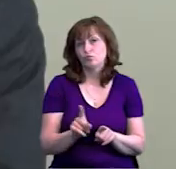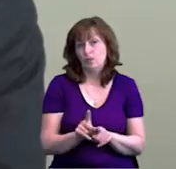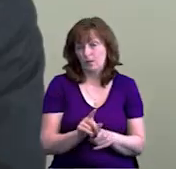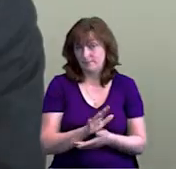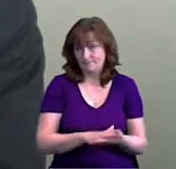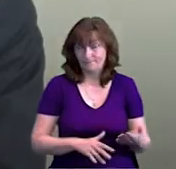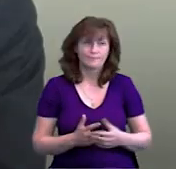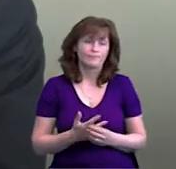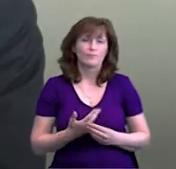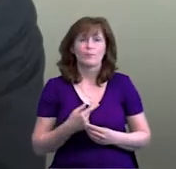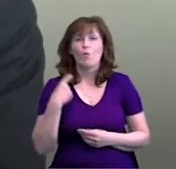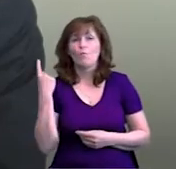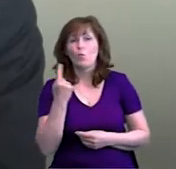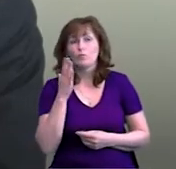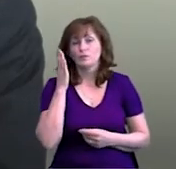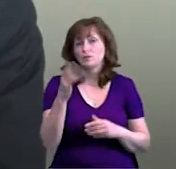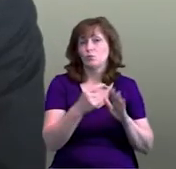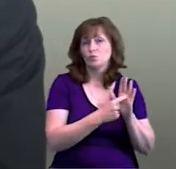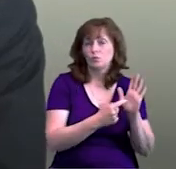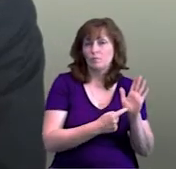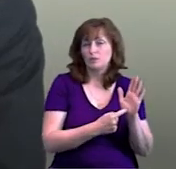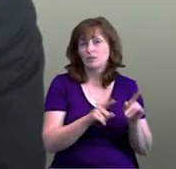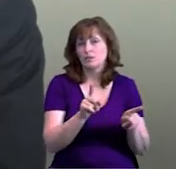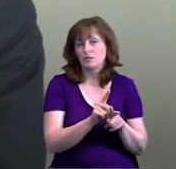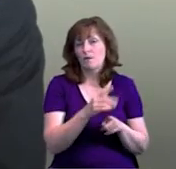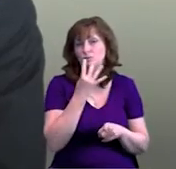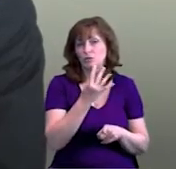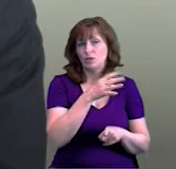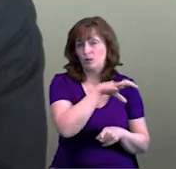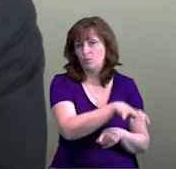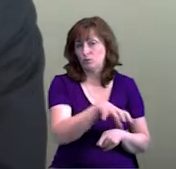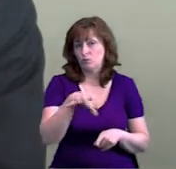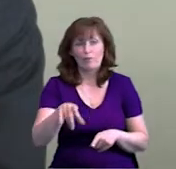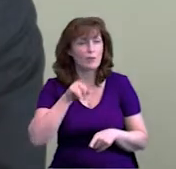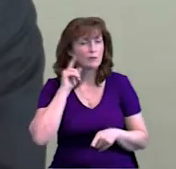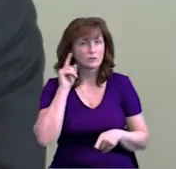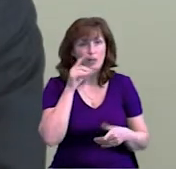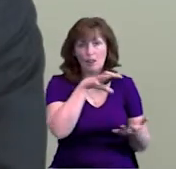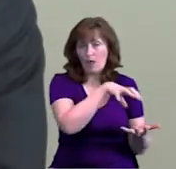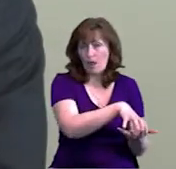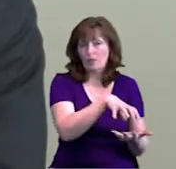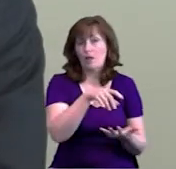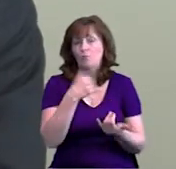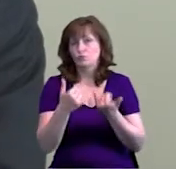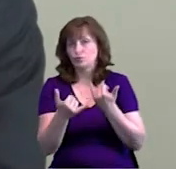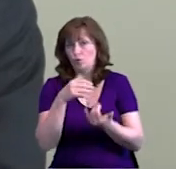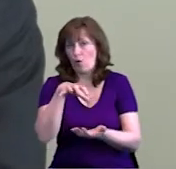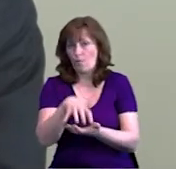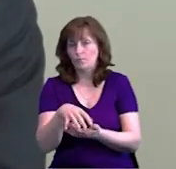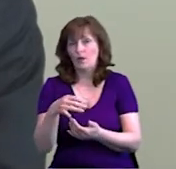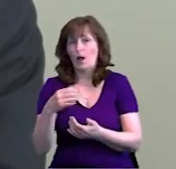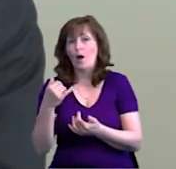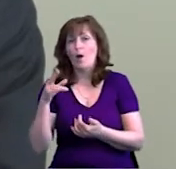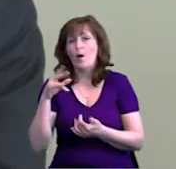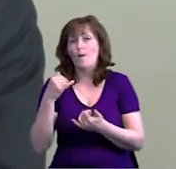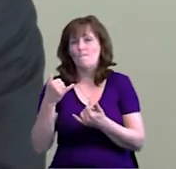Області будуть поділені на так звані чотири зони – зелена, жовта, помаранчева і червона. В зонах зелений,